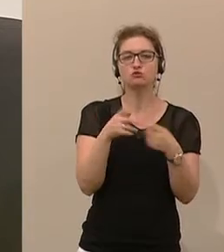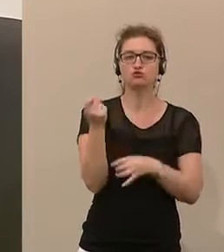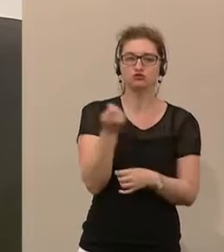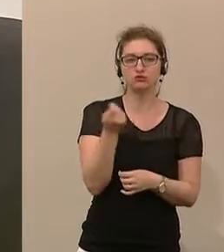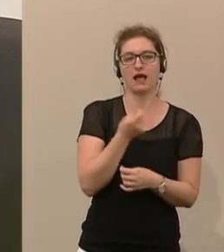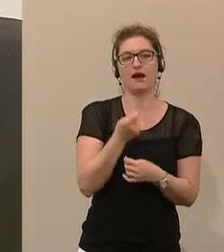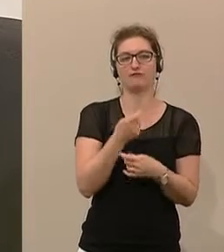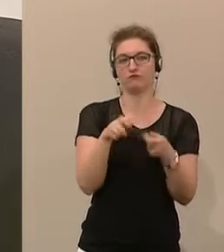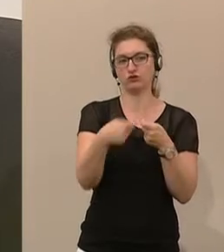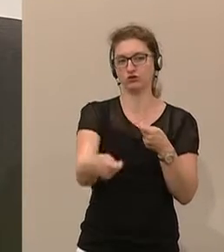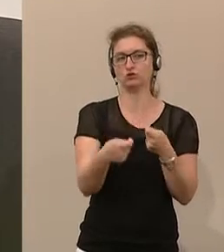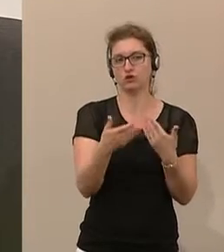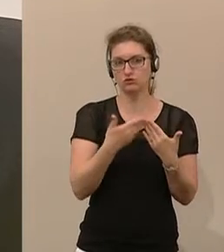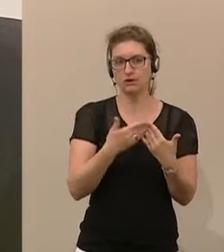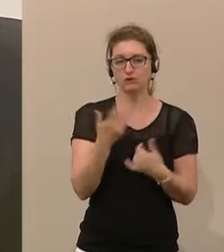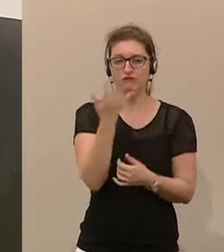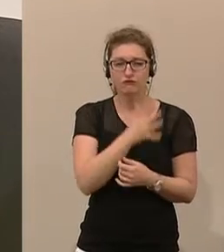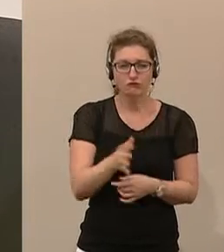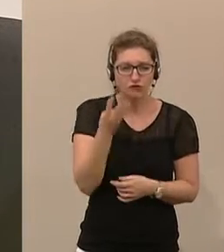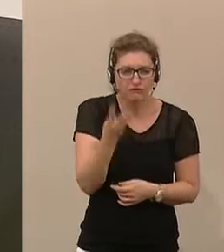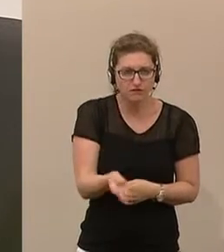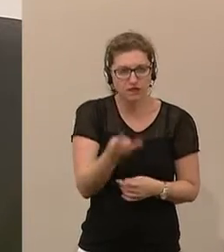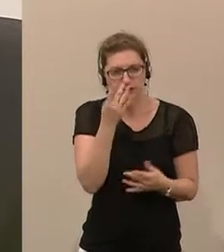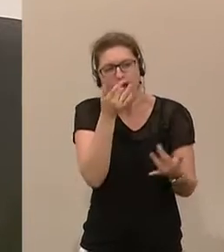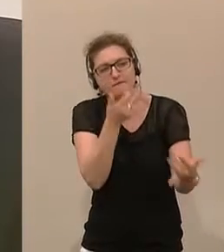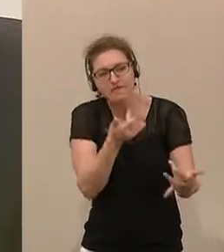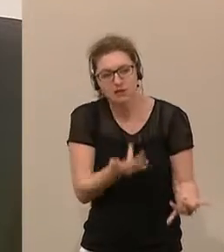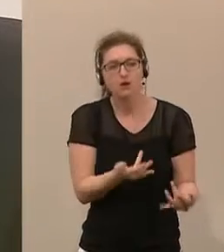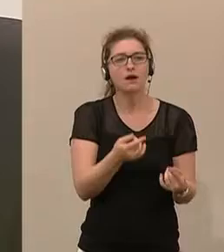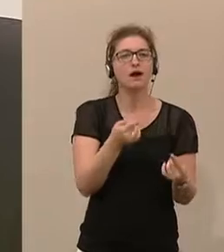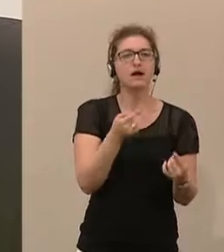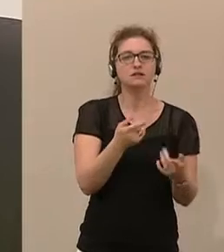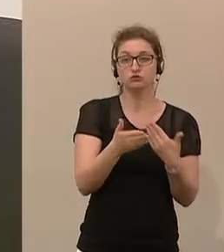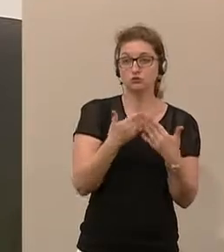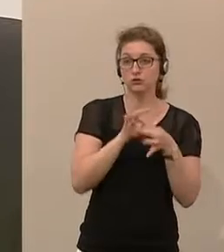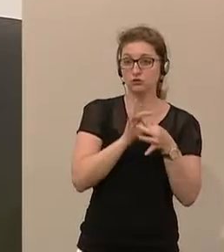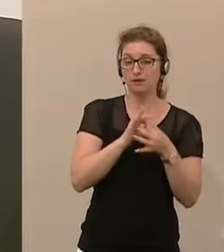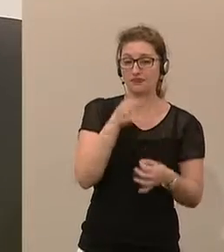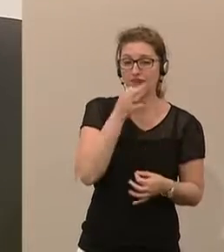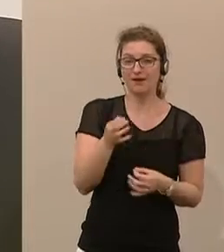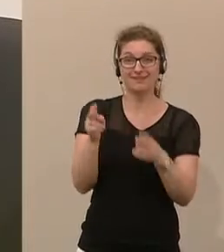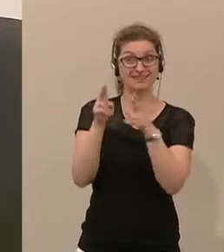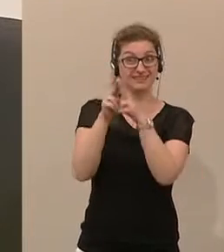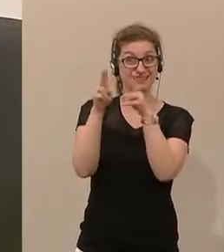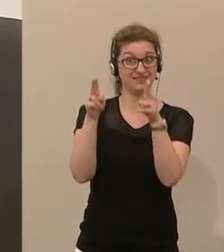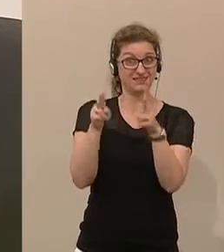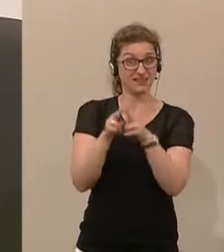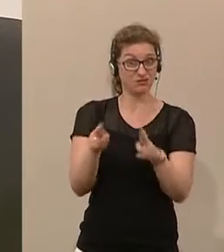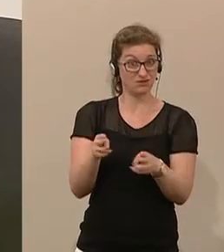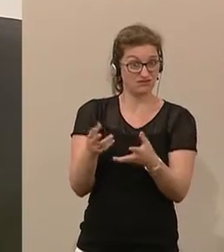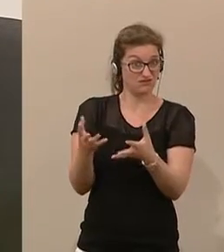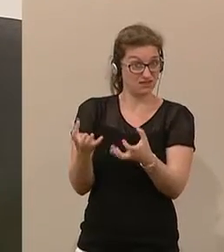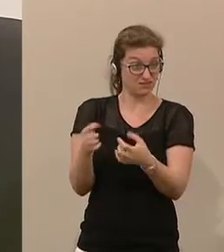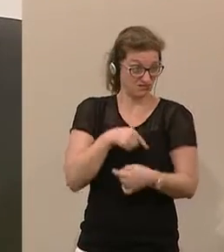Maßnahmenvollzuges nennen. 540 Anregungen und Empfehlungen auf die Frage hin, wie international wirksam ist die